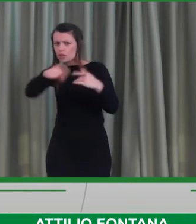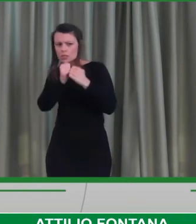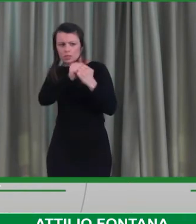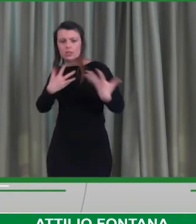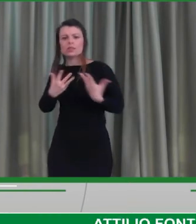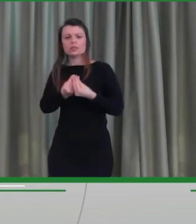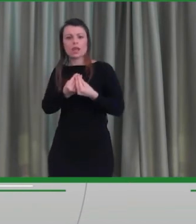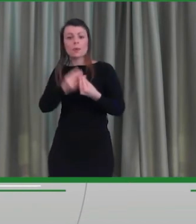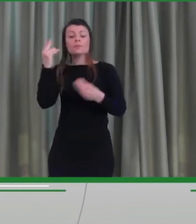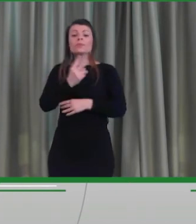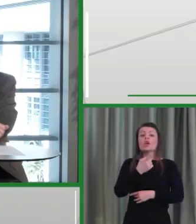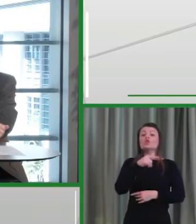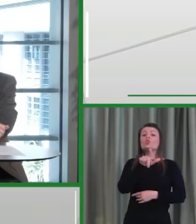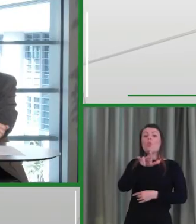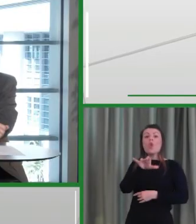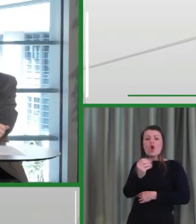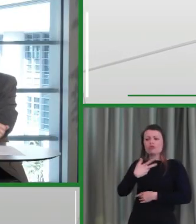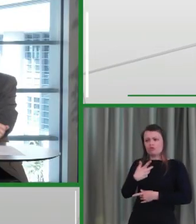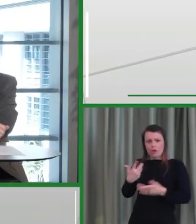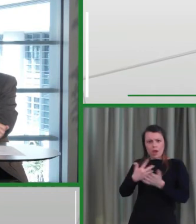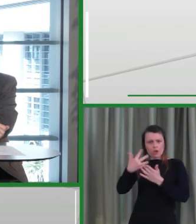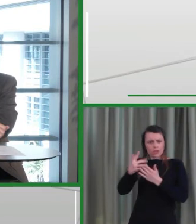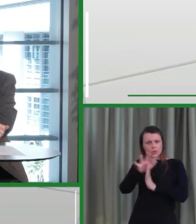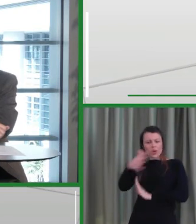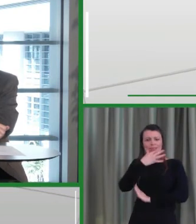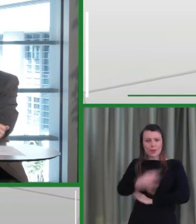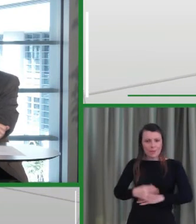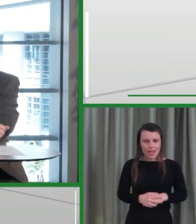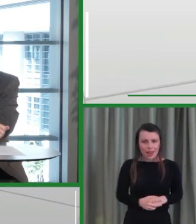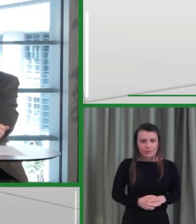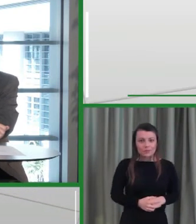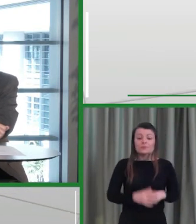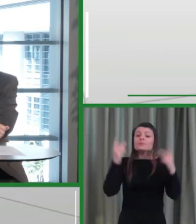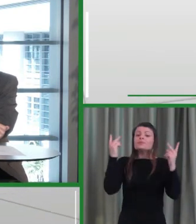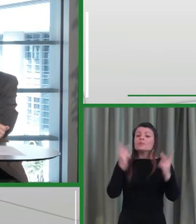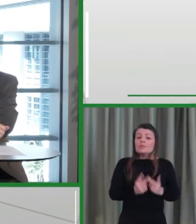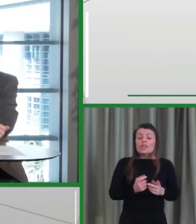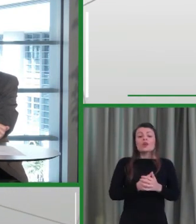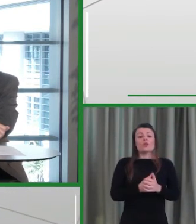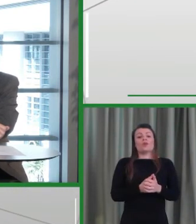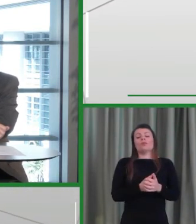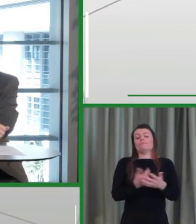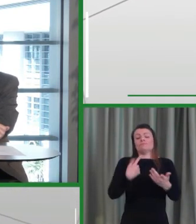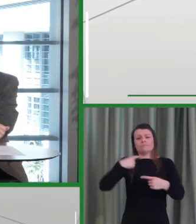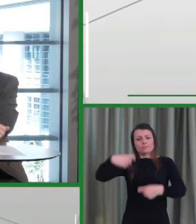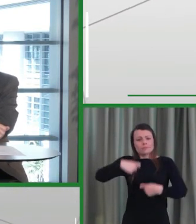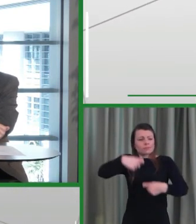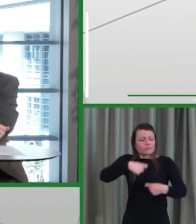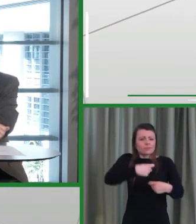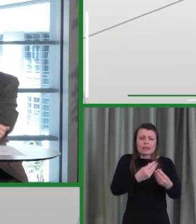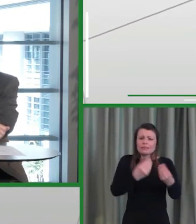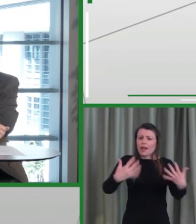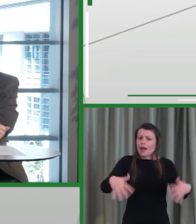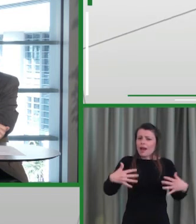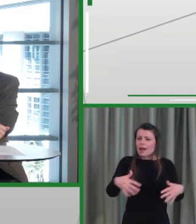E poi Giulio un'altra bella notizia perché anche per le insistenze, per le tante insistenze che abbiamo